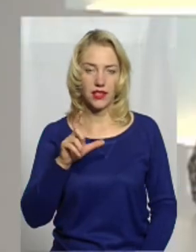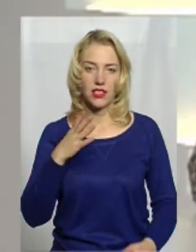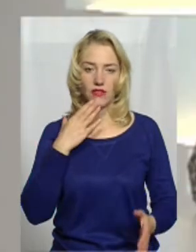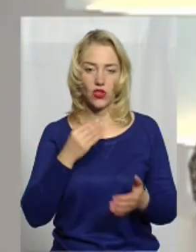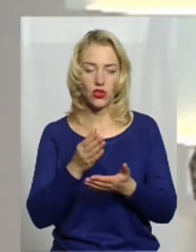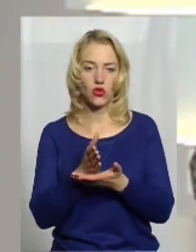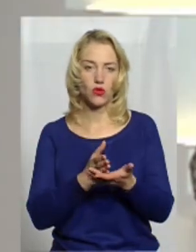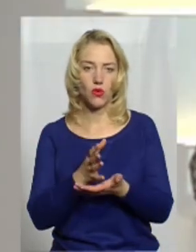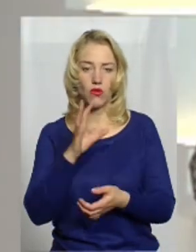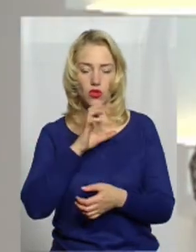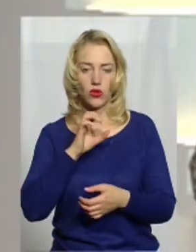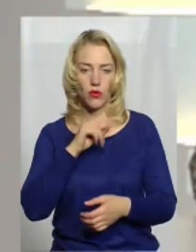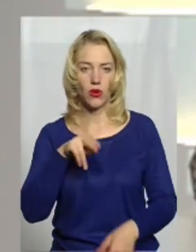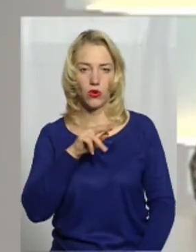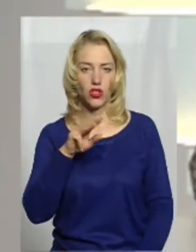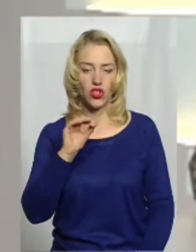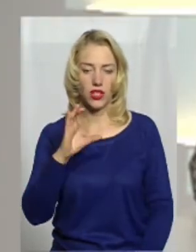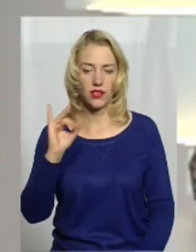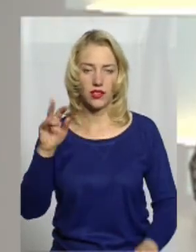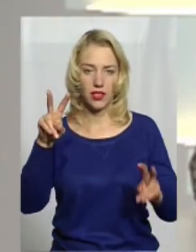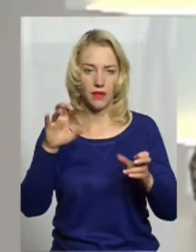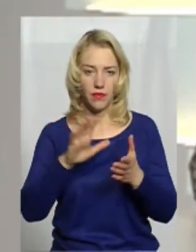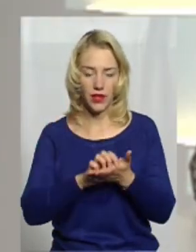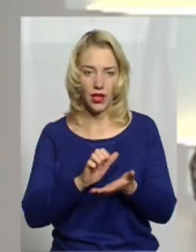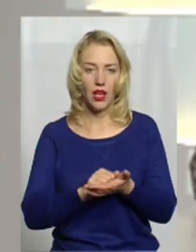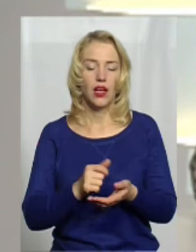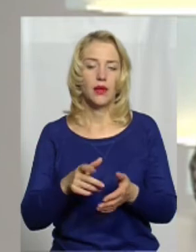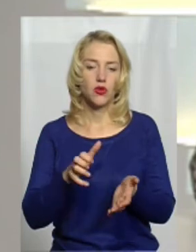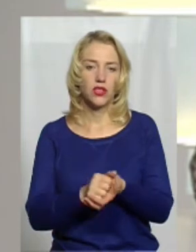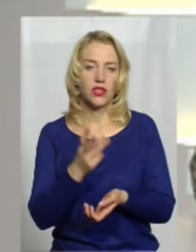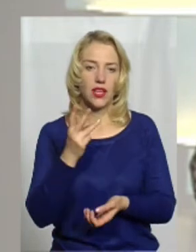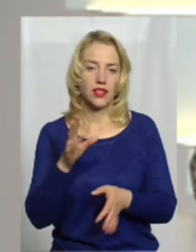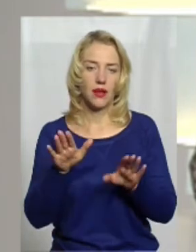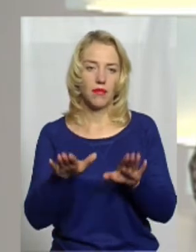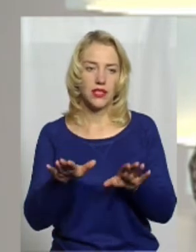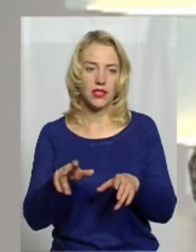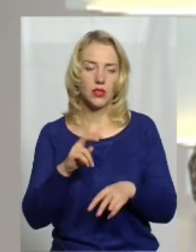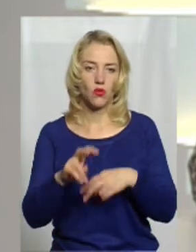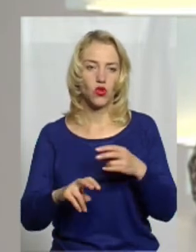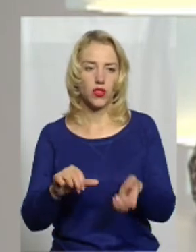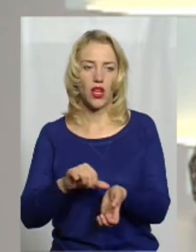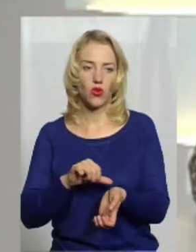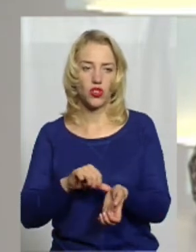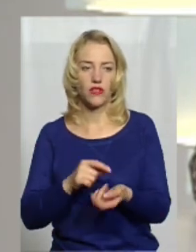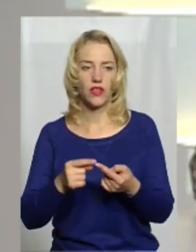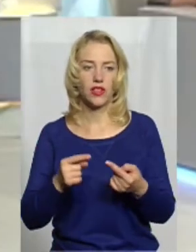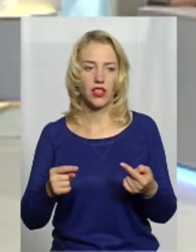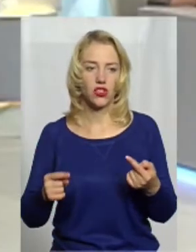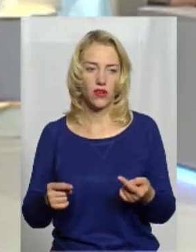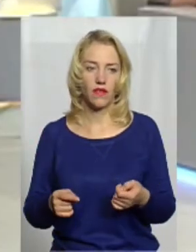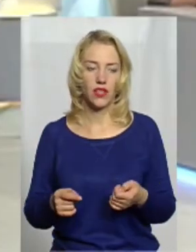породи Спенєл посіли третє місце у всеукраїнських змаганнях собак-детекторів з пошуку наркотичних речовин.